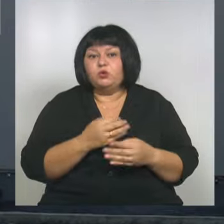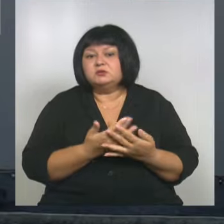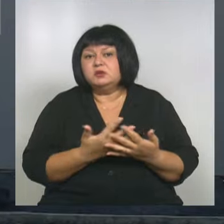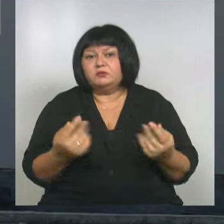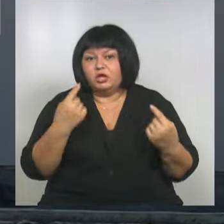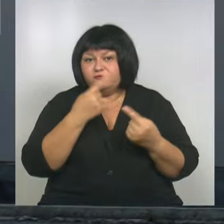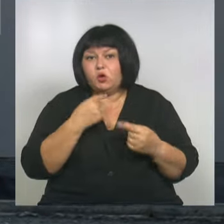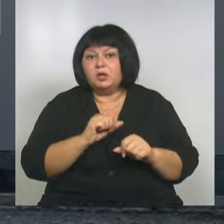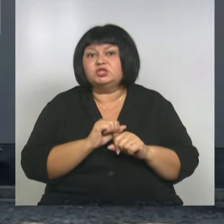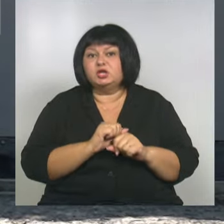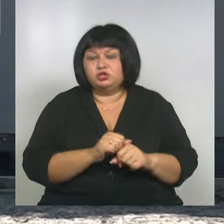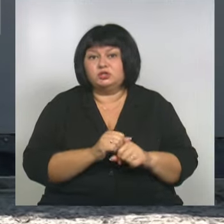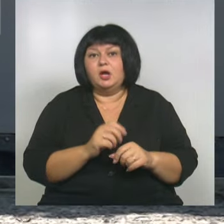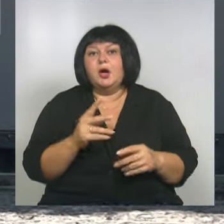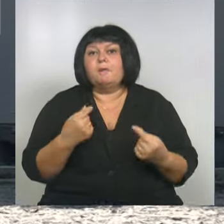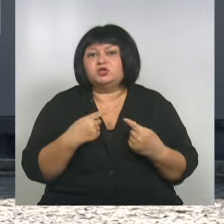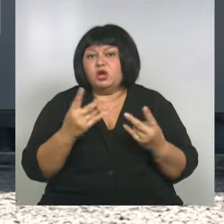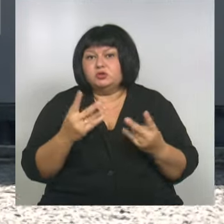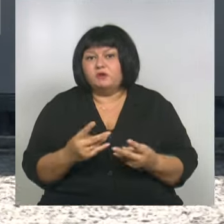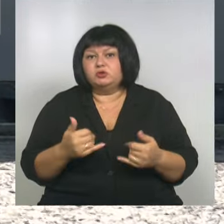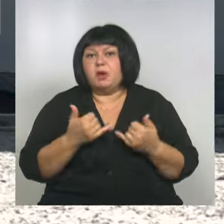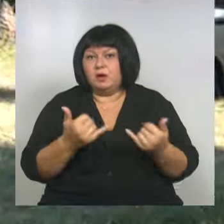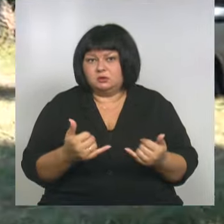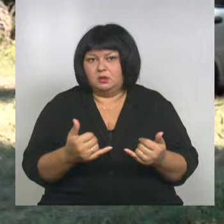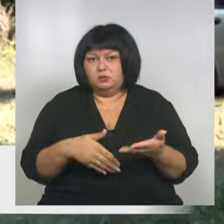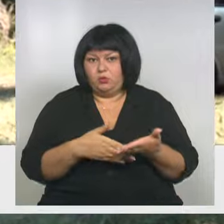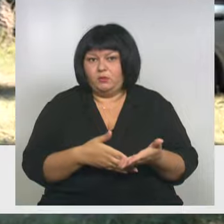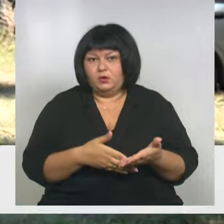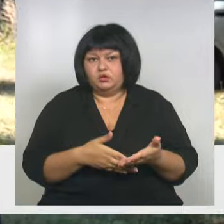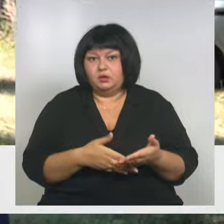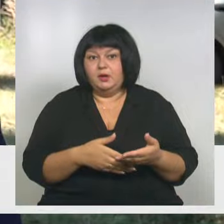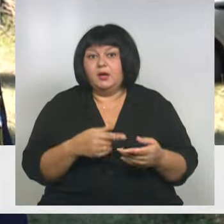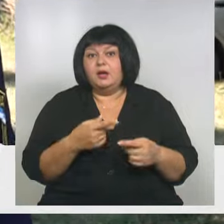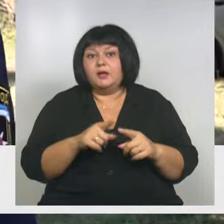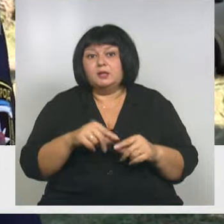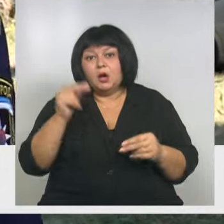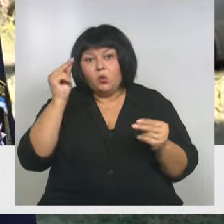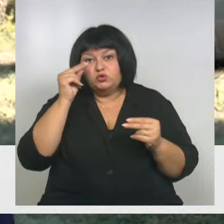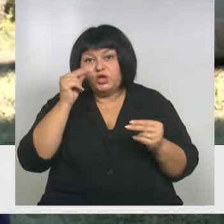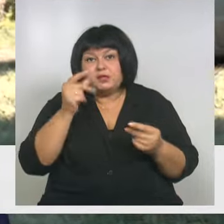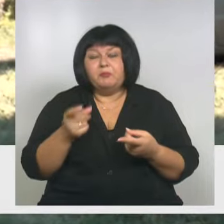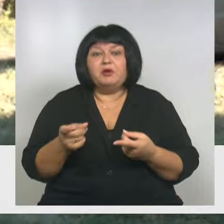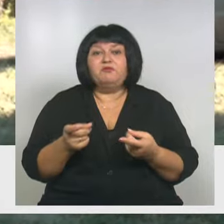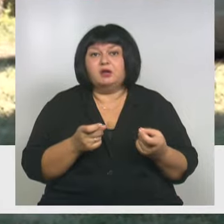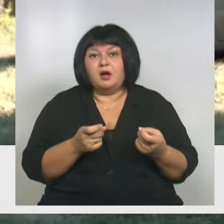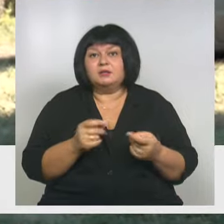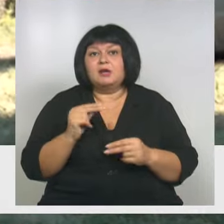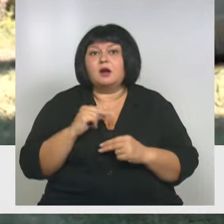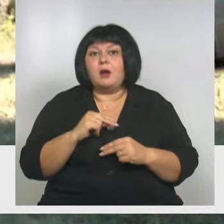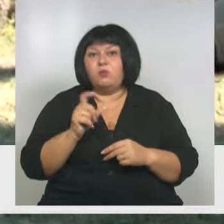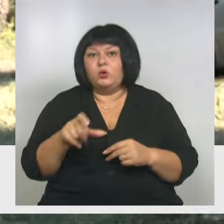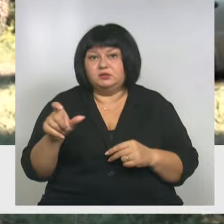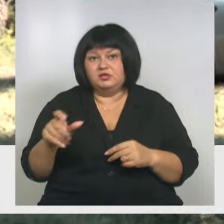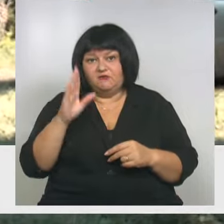индивидуальной защиты. Пострадавшим оказать помощь. На данное учение привлекались работники